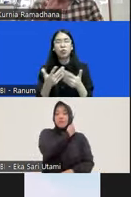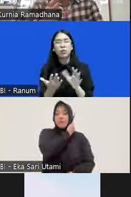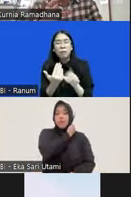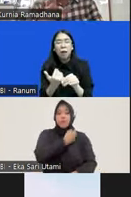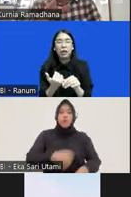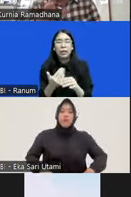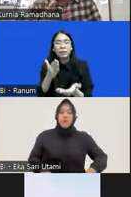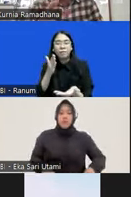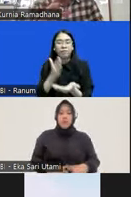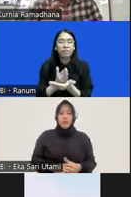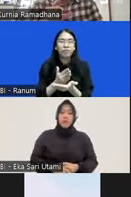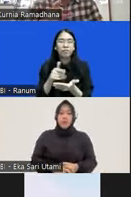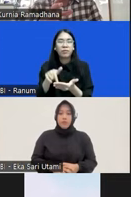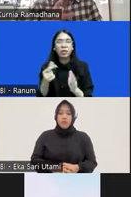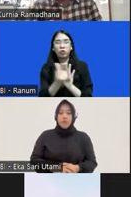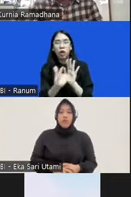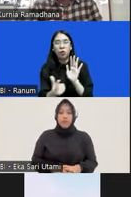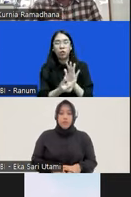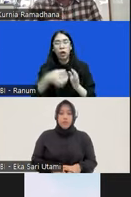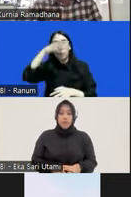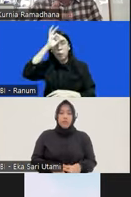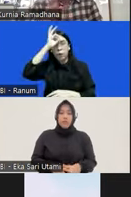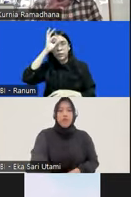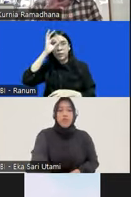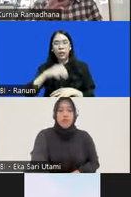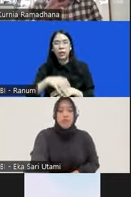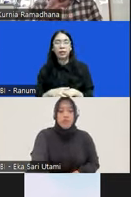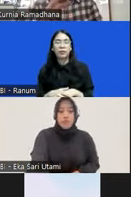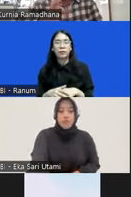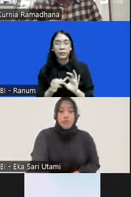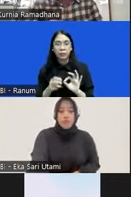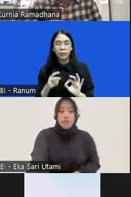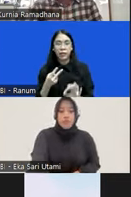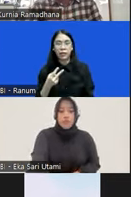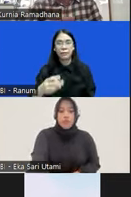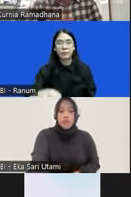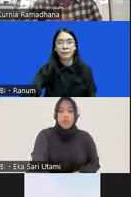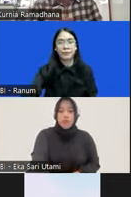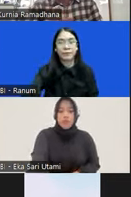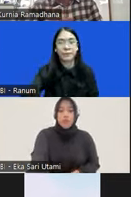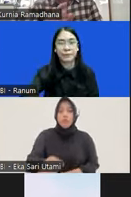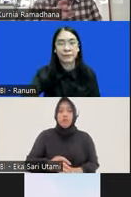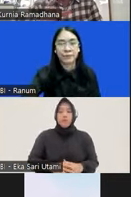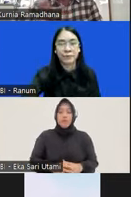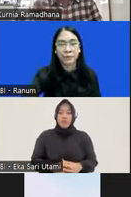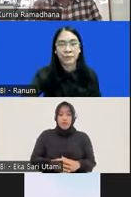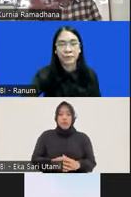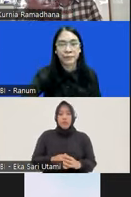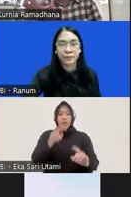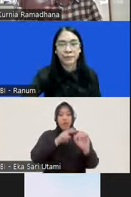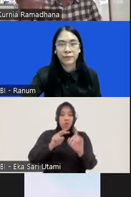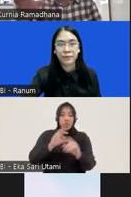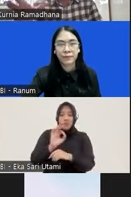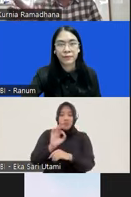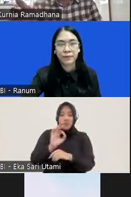ditegaskan di dalam undang-undang kepolisian. Ketika tidak ada pengawasan, tentu itu akan membuka celah